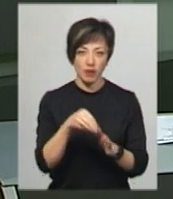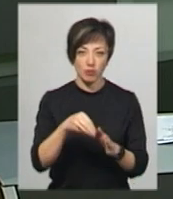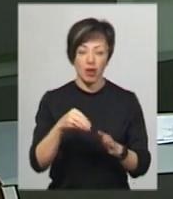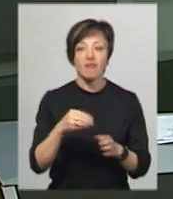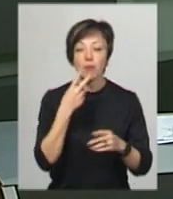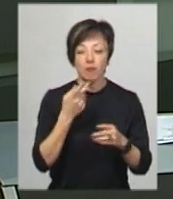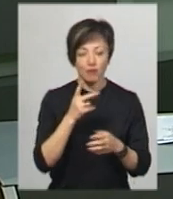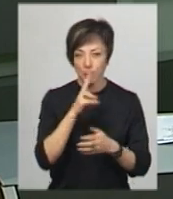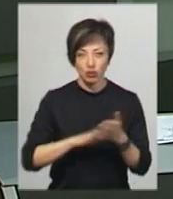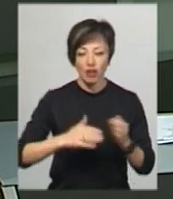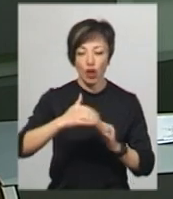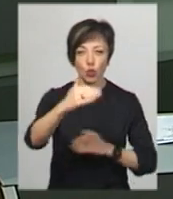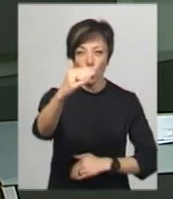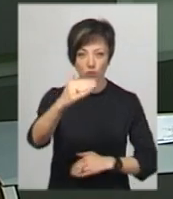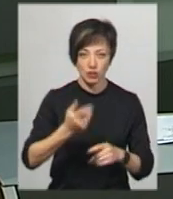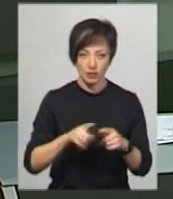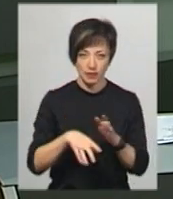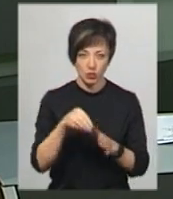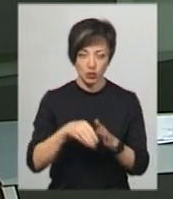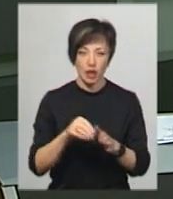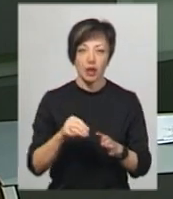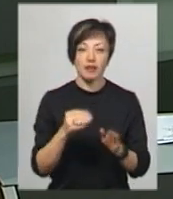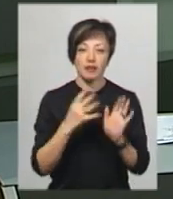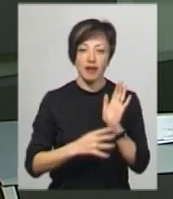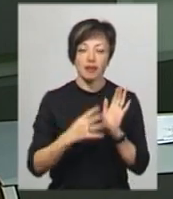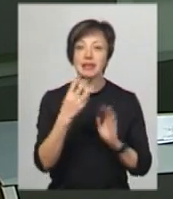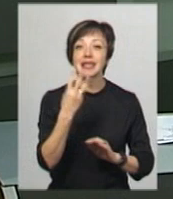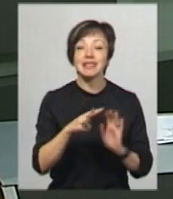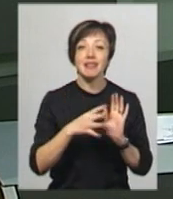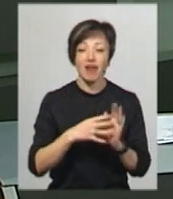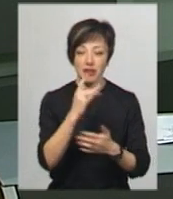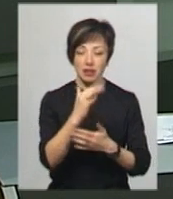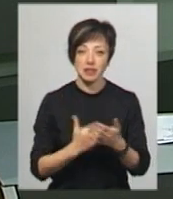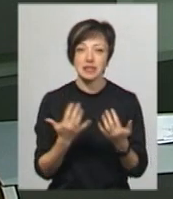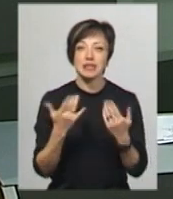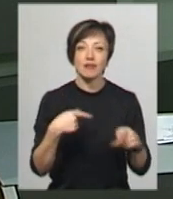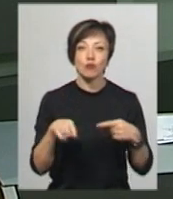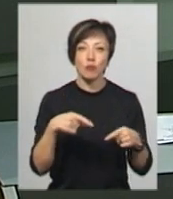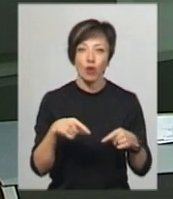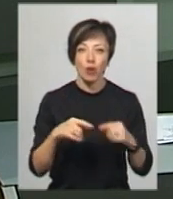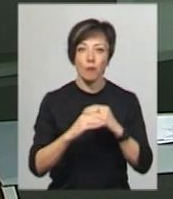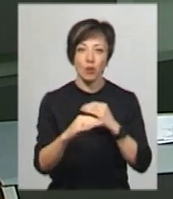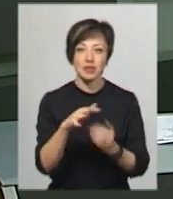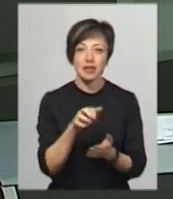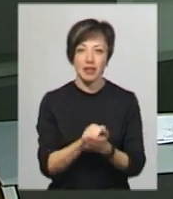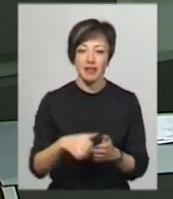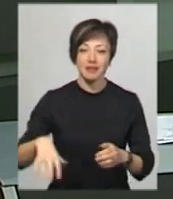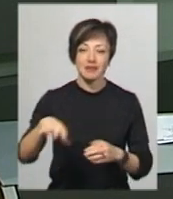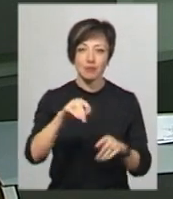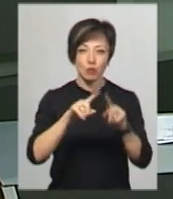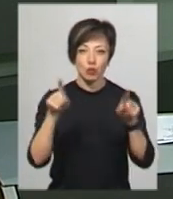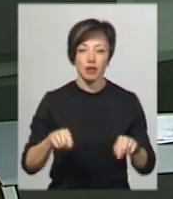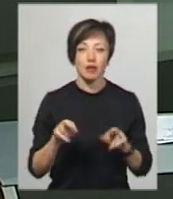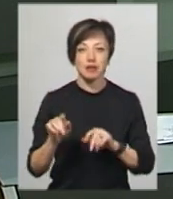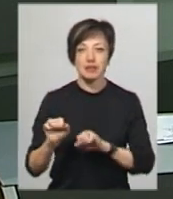Україні. У ньому будуть відомості про 39 кандидатів. Скільки футбольних полів зайняли б усі бюлетені та як їх